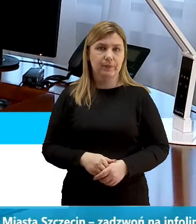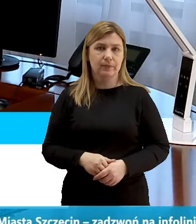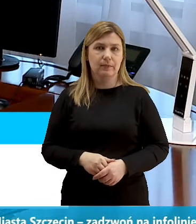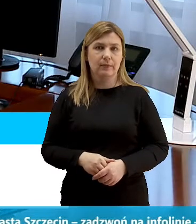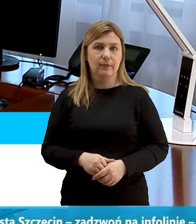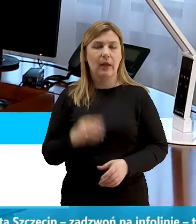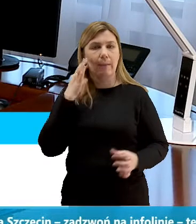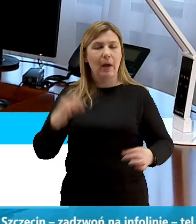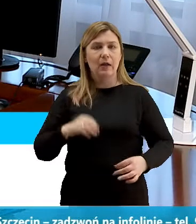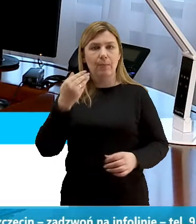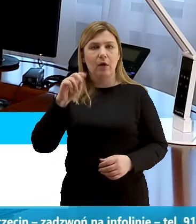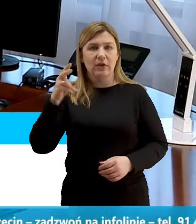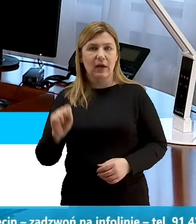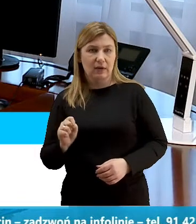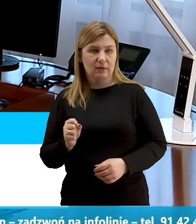Monika